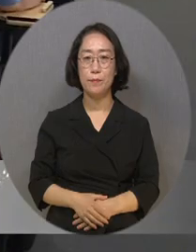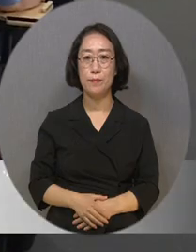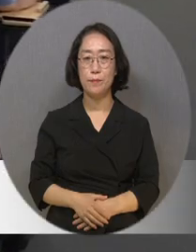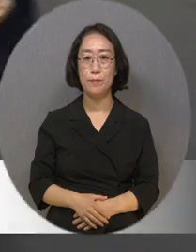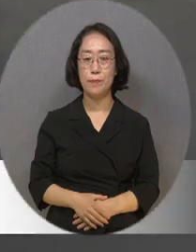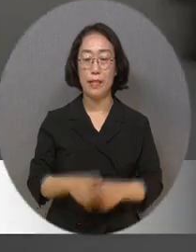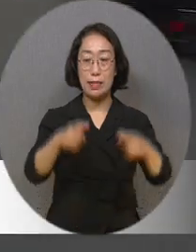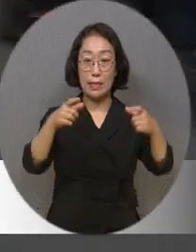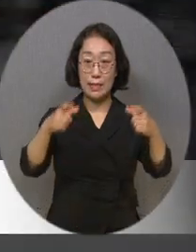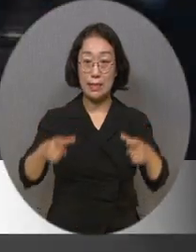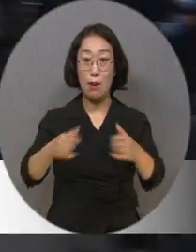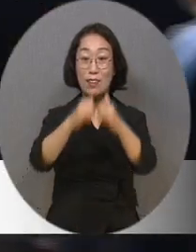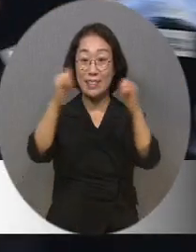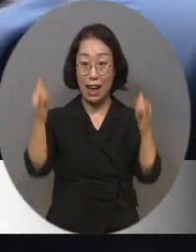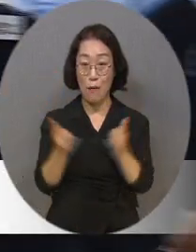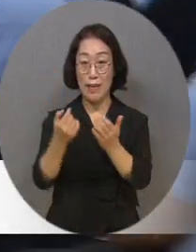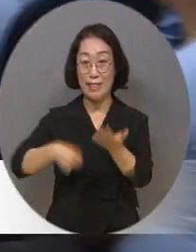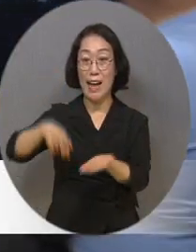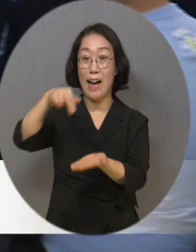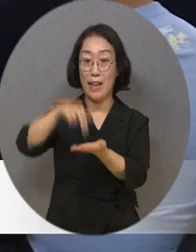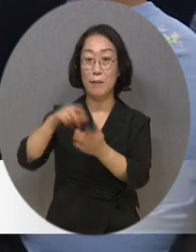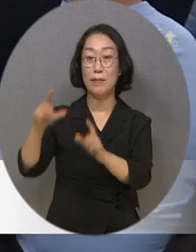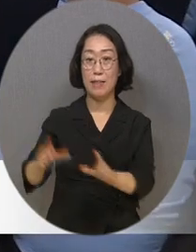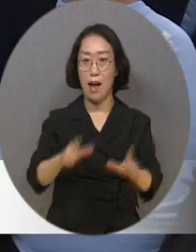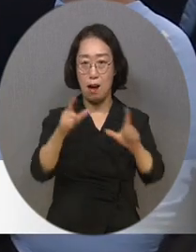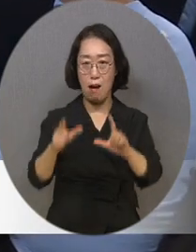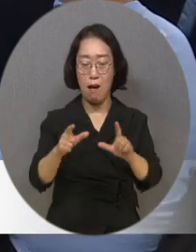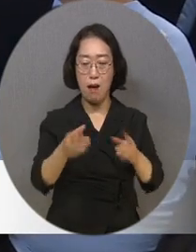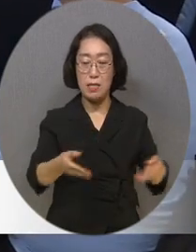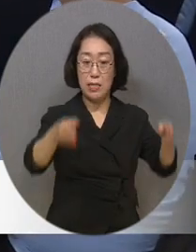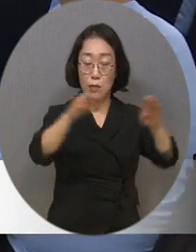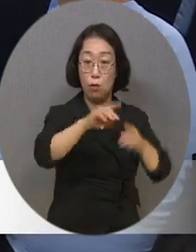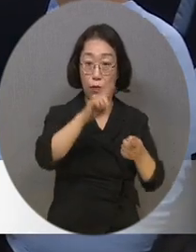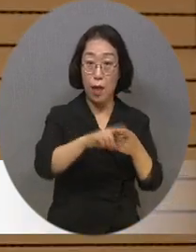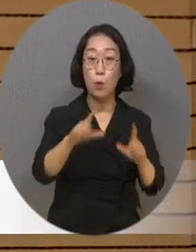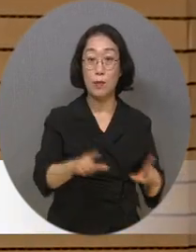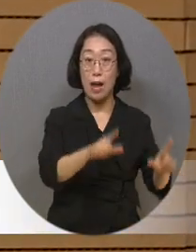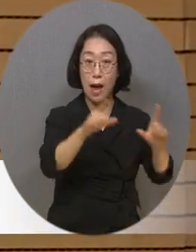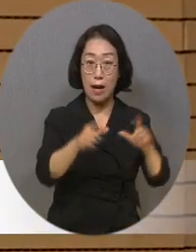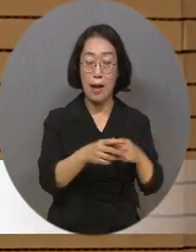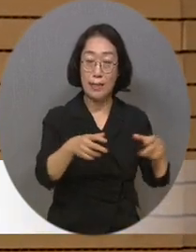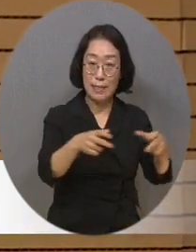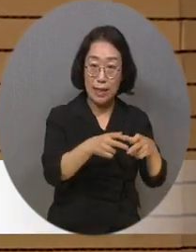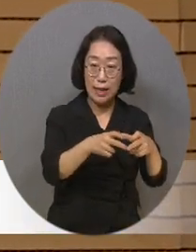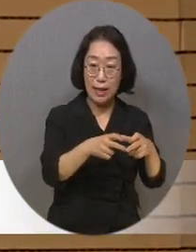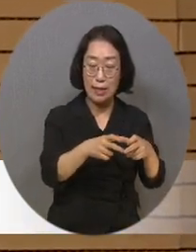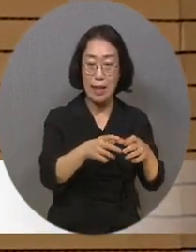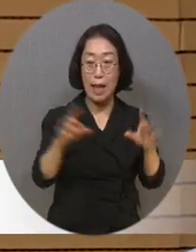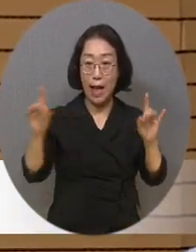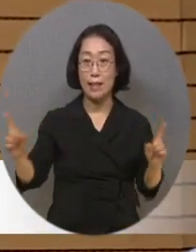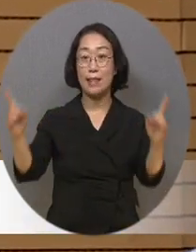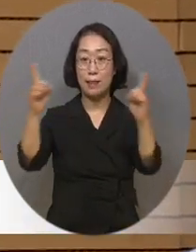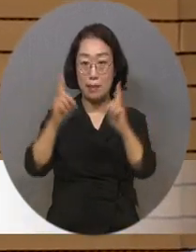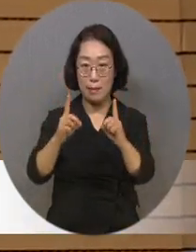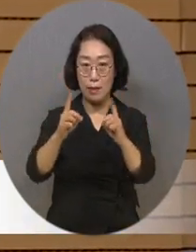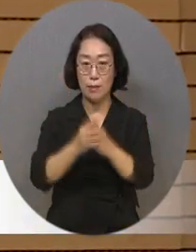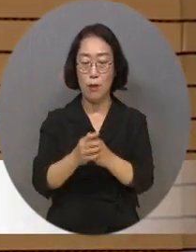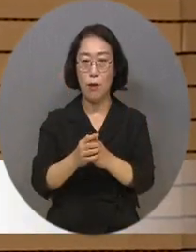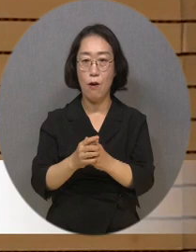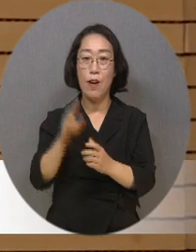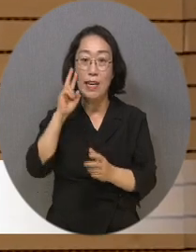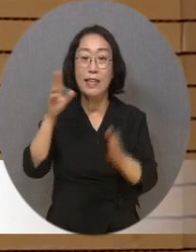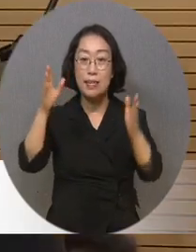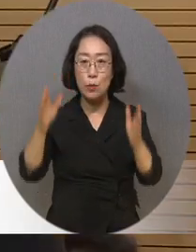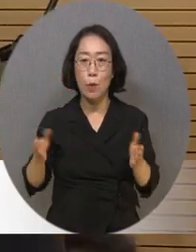지역사회에 자립한 장애인과 시설에 거주하고 있는 장애인이 각자 멘토와 멘티가 되어 1박 2일간